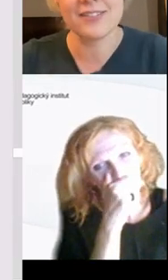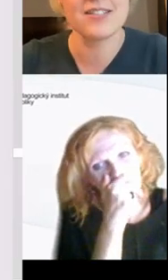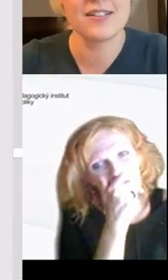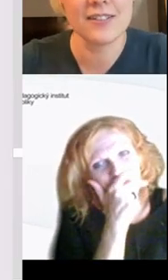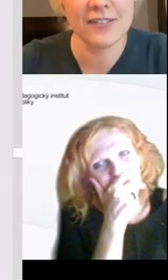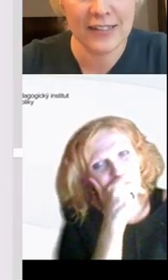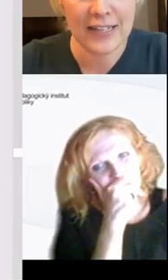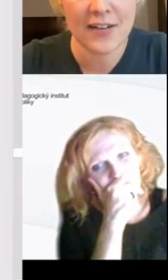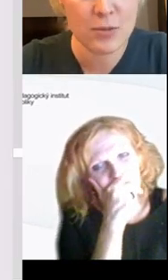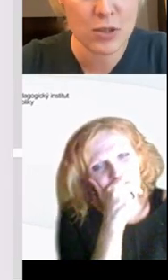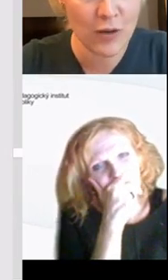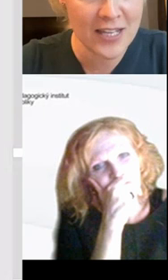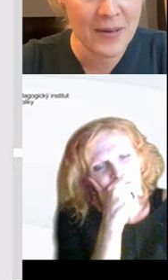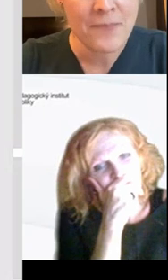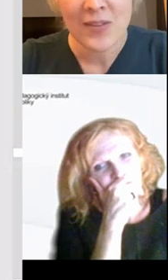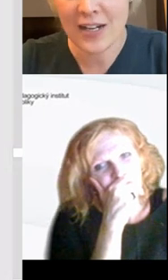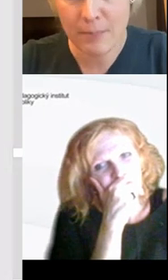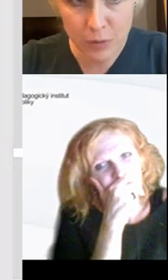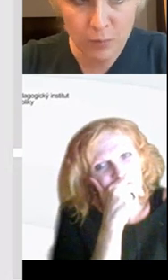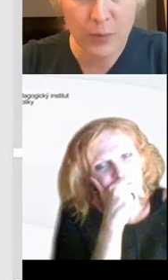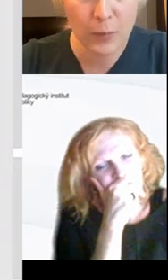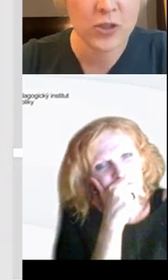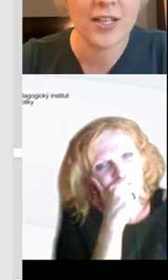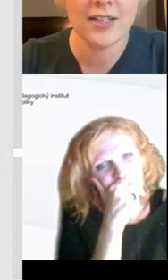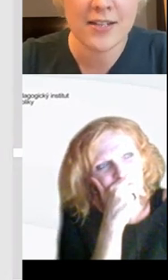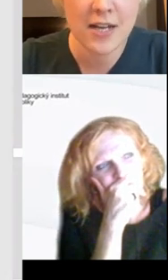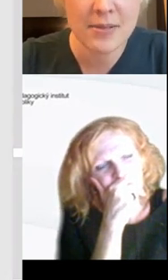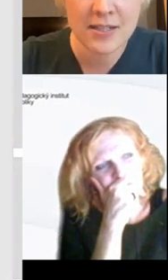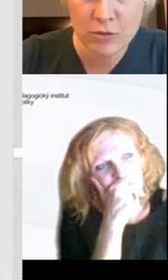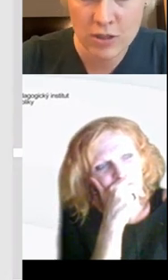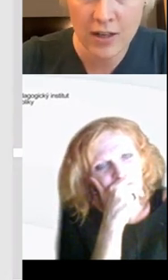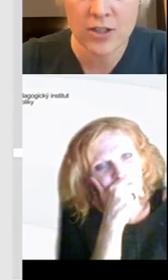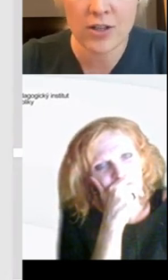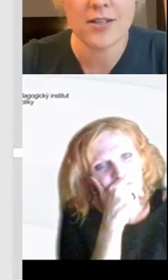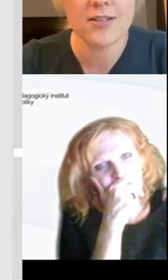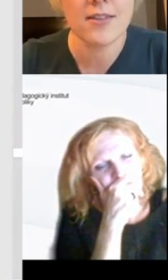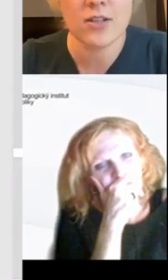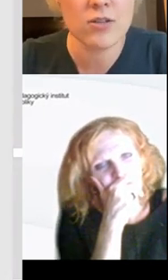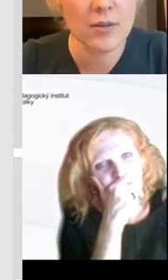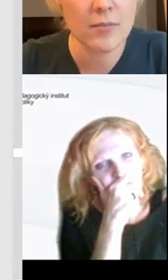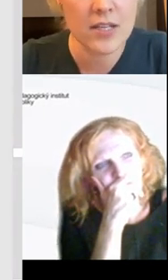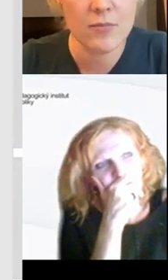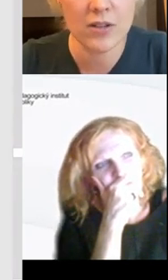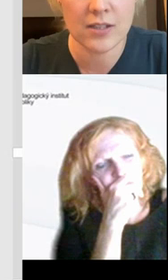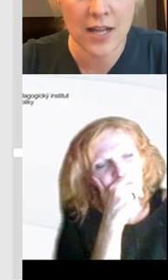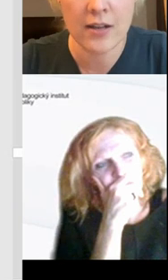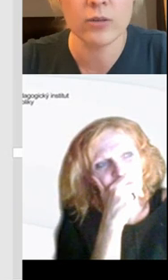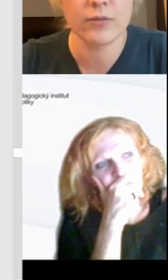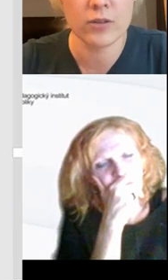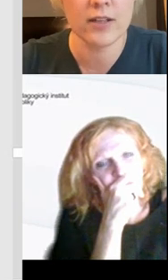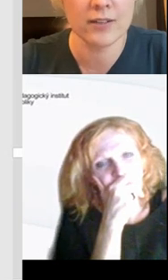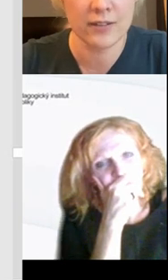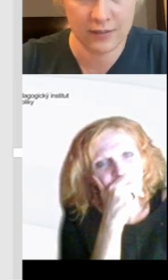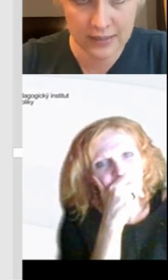s laskavým svolením propůjčený ze zápisníkučitele.cz, takže si ho tam klidně můžete